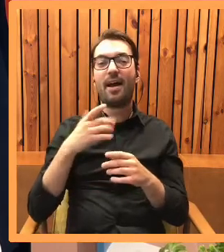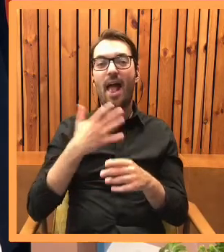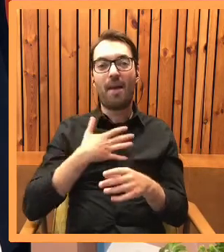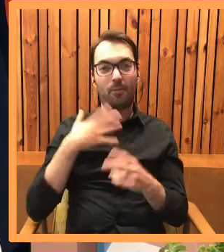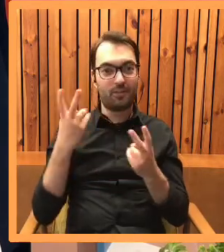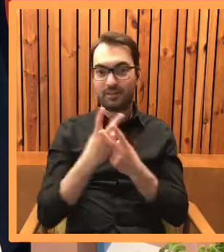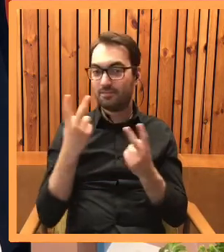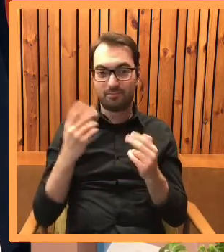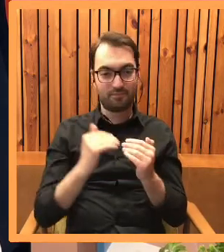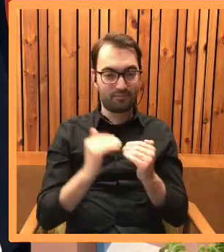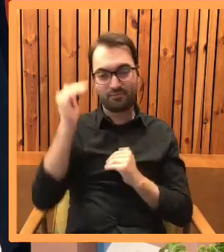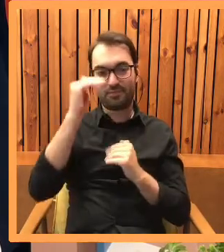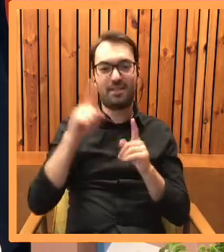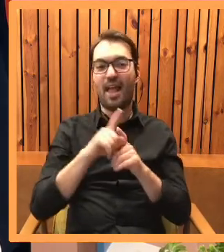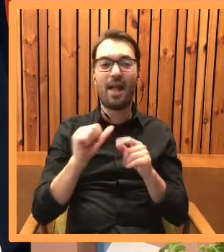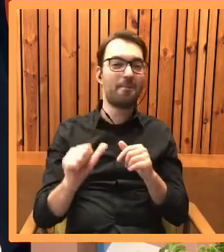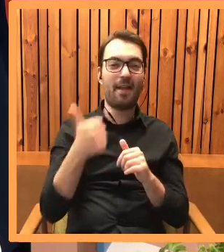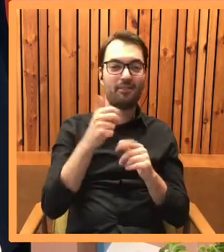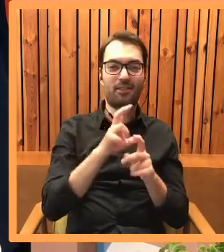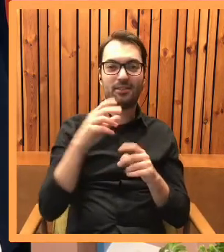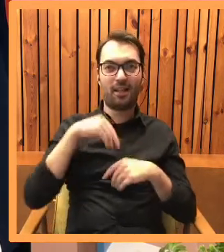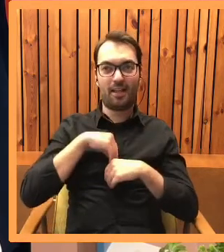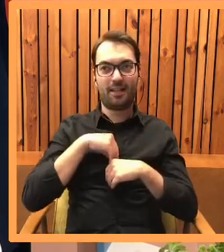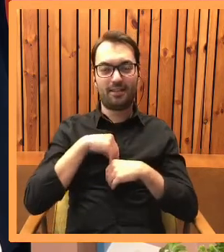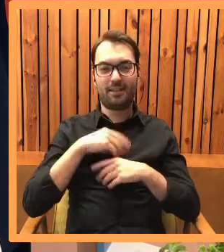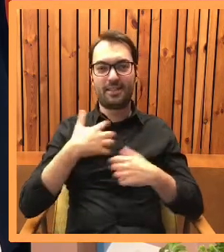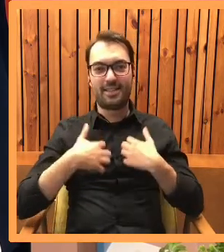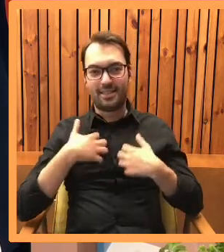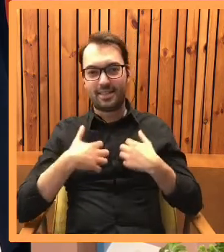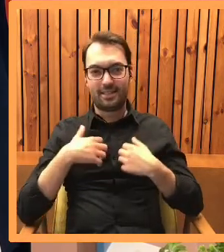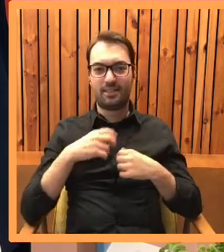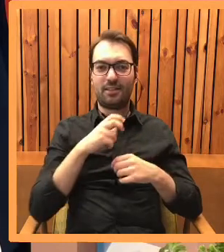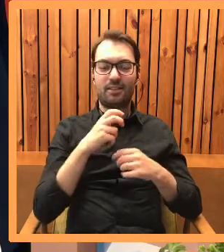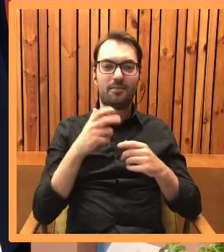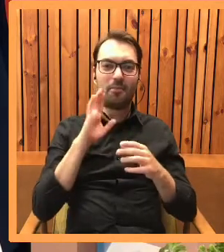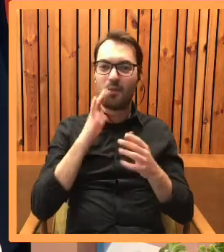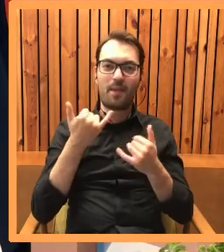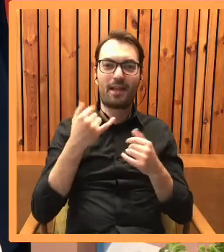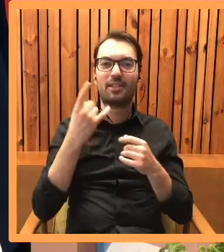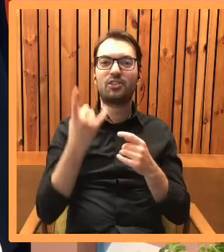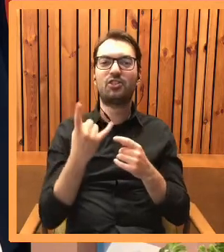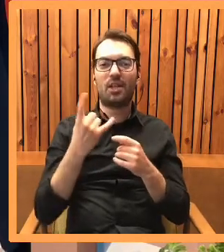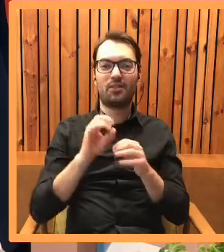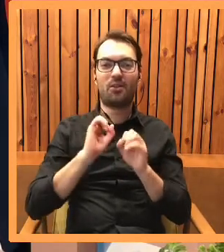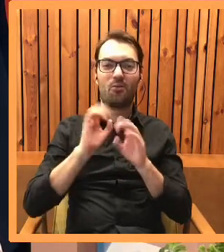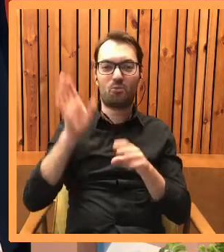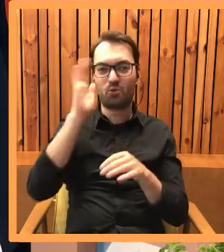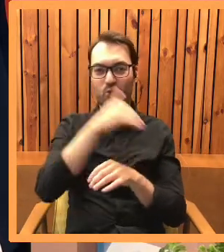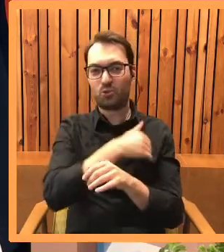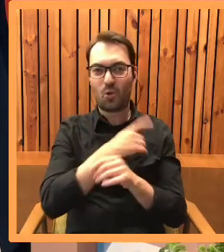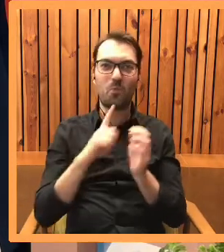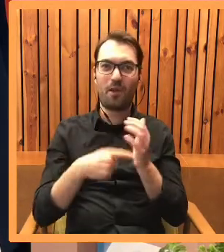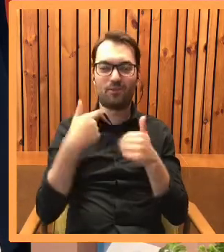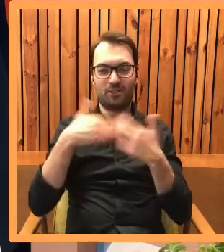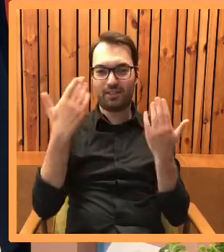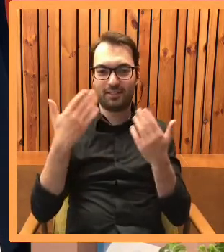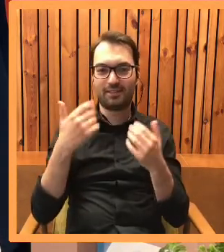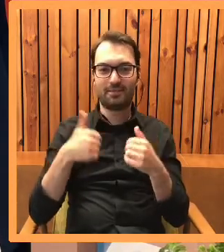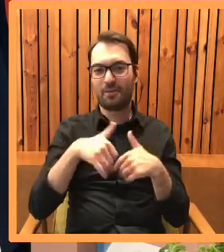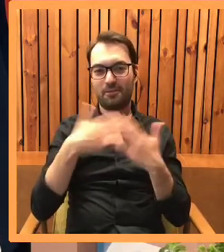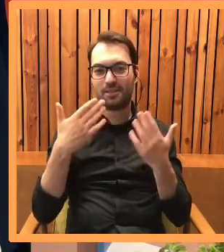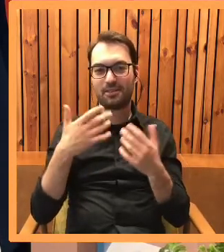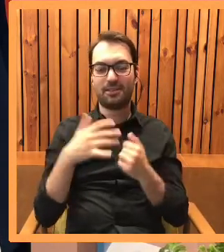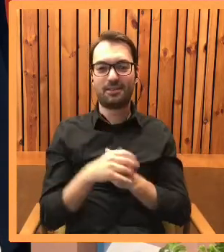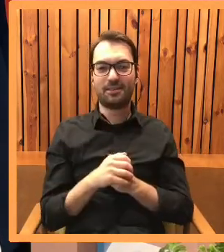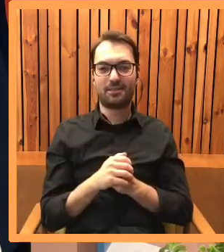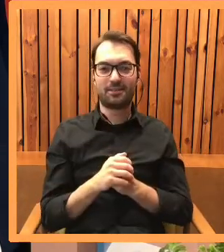pierwszej książce, czy też cały czas masz w sobie taki strach, jakbyś wypuszczała trochę już gotowe dziecko w świat i po prostu jak ta matka literacka się martwisz, jak to dziecko sobie w